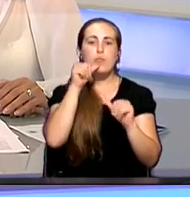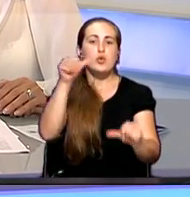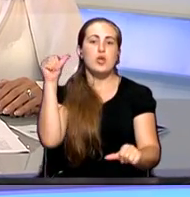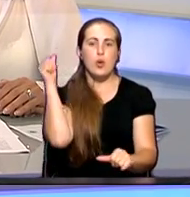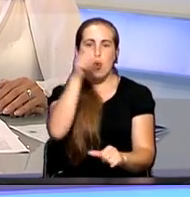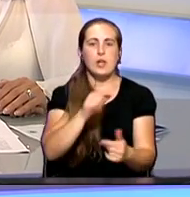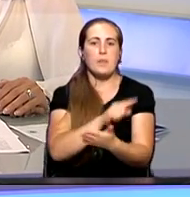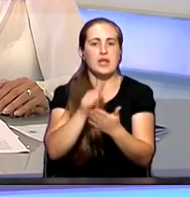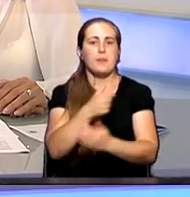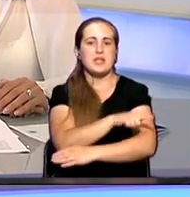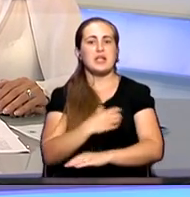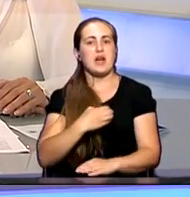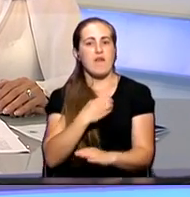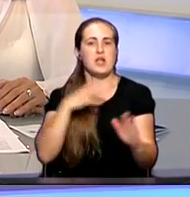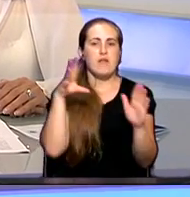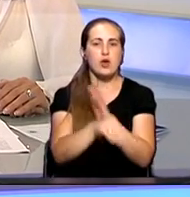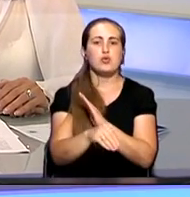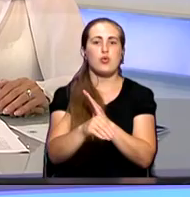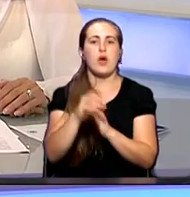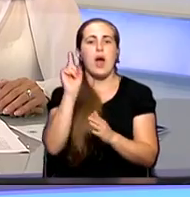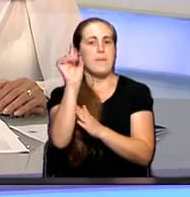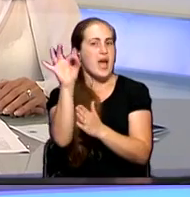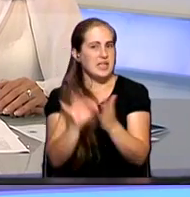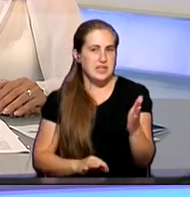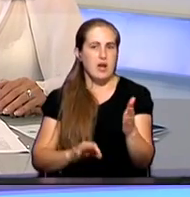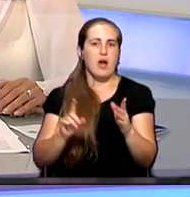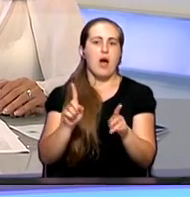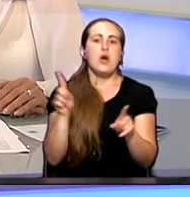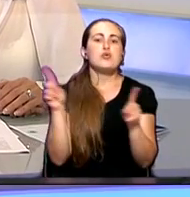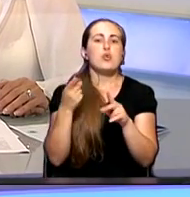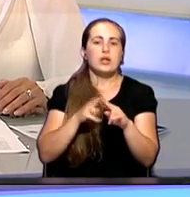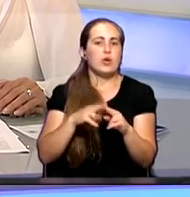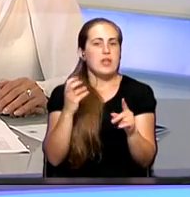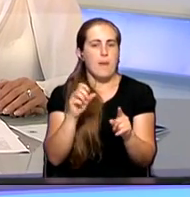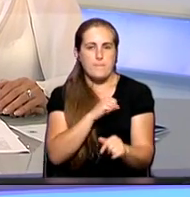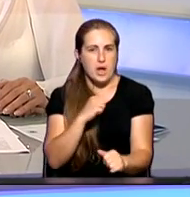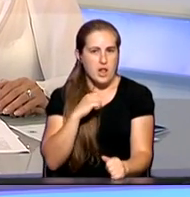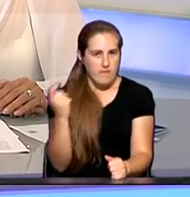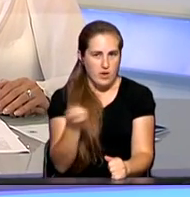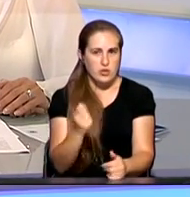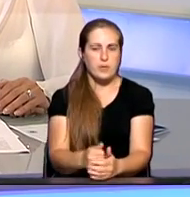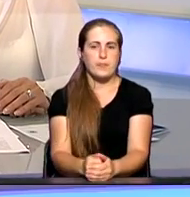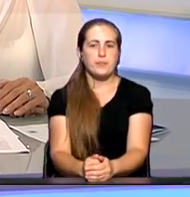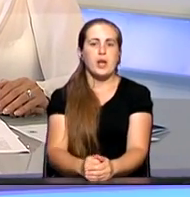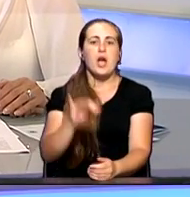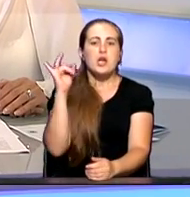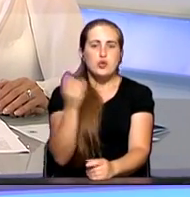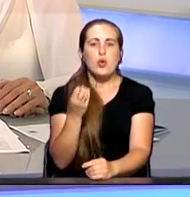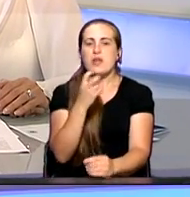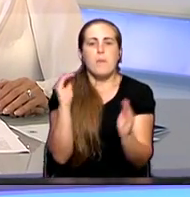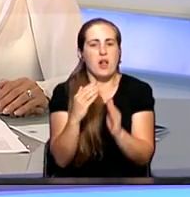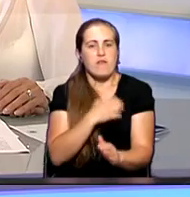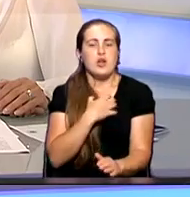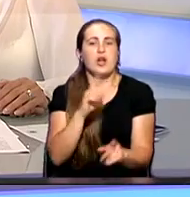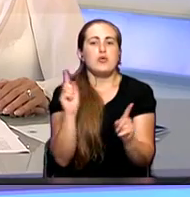в систему обязательного медицинского страхования вошло экстракорпоральное оплодотворение, что тоже немаловажно. И еще немаловажный